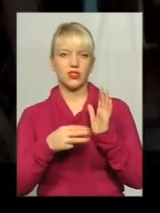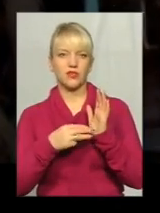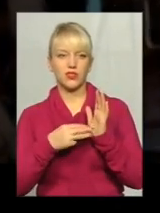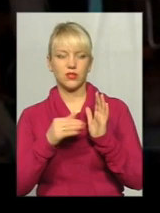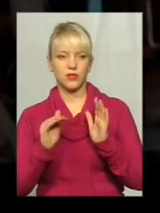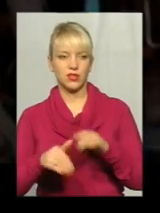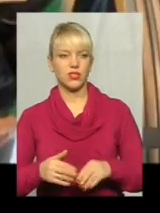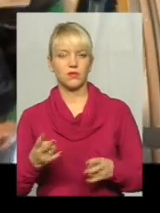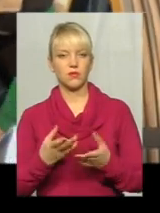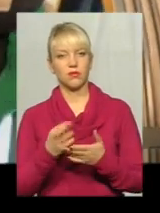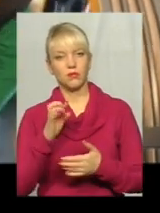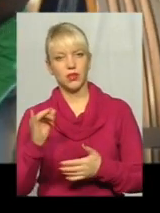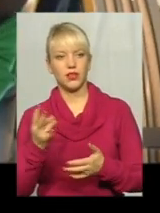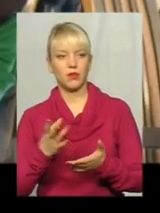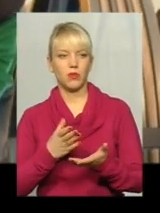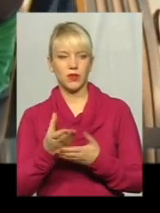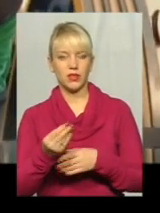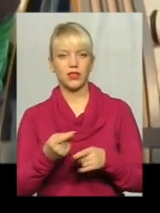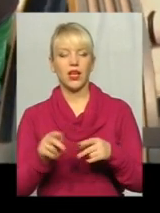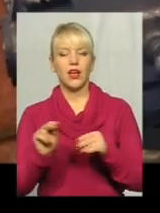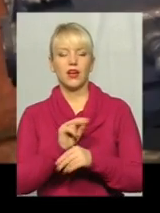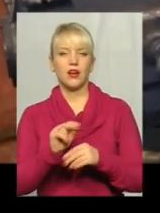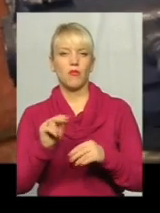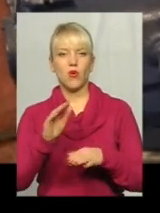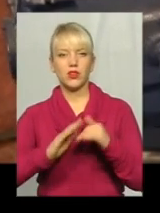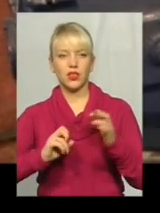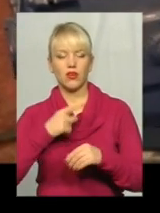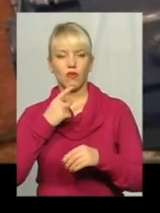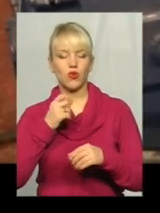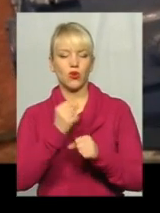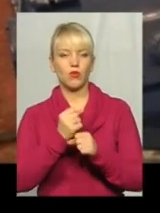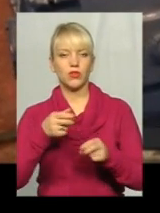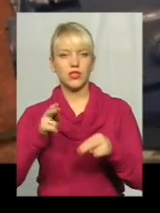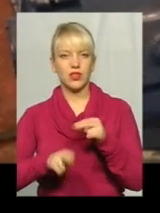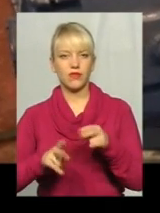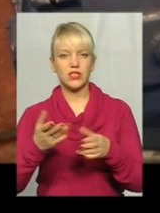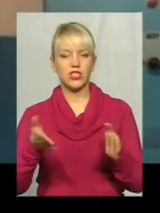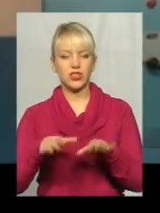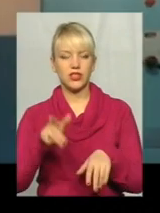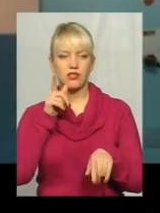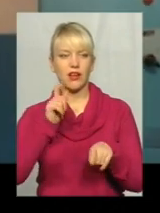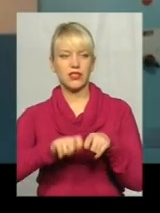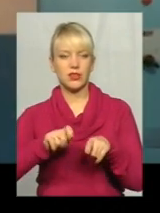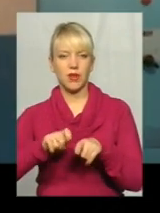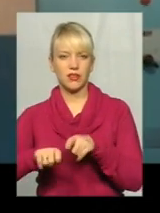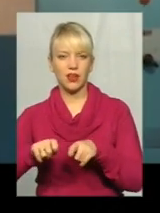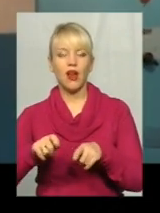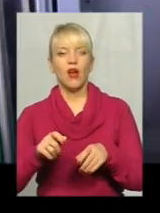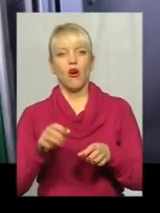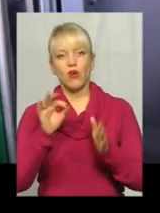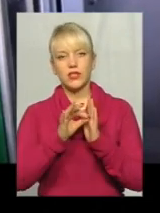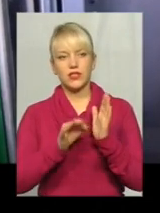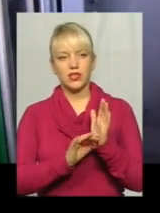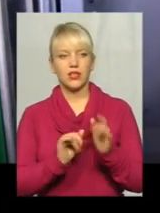запевняють, що роботи майже завершені. Залишилася експертна оцінка і наступного тижня ліфтами можна буде користуватися.